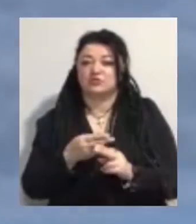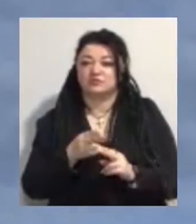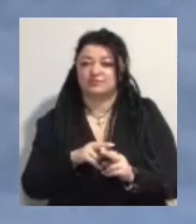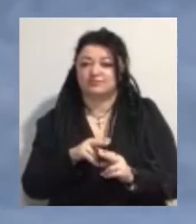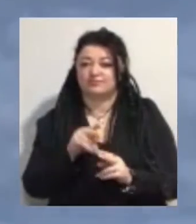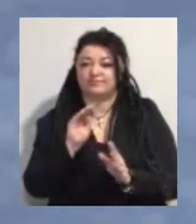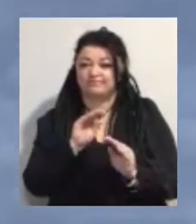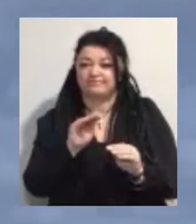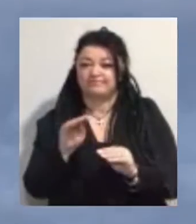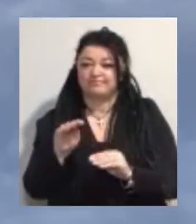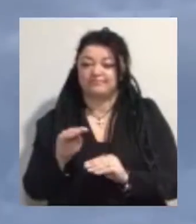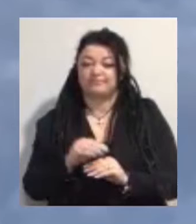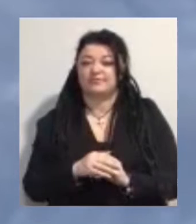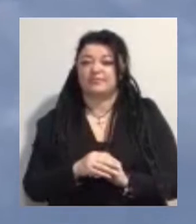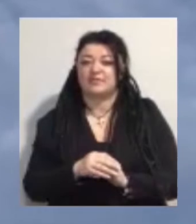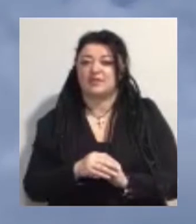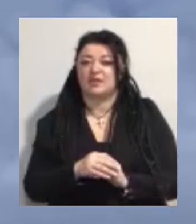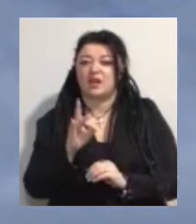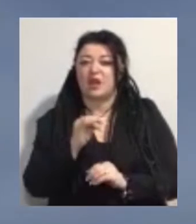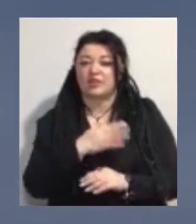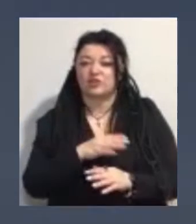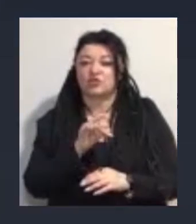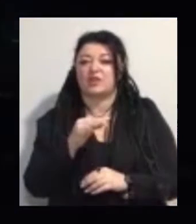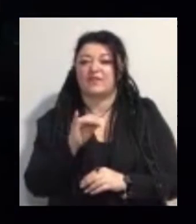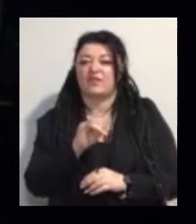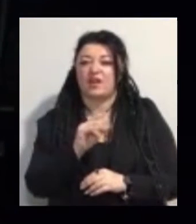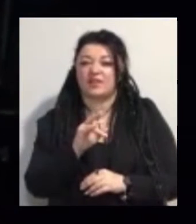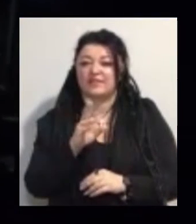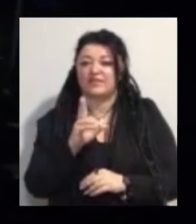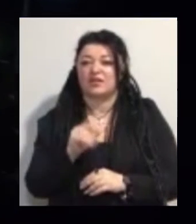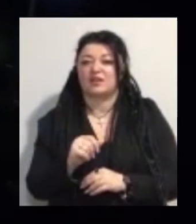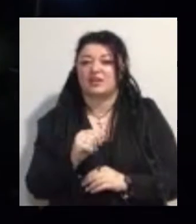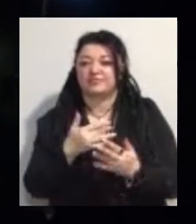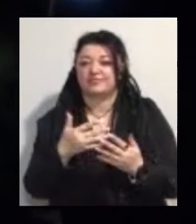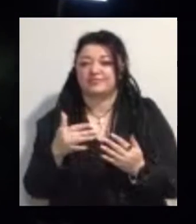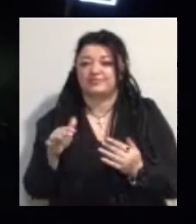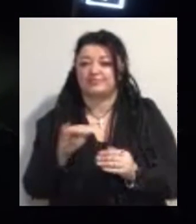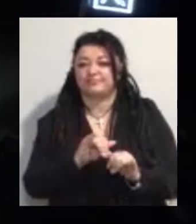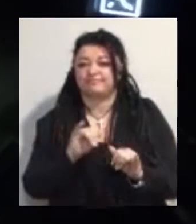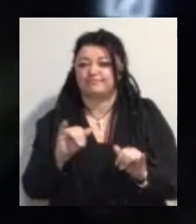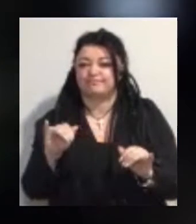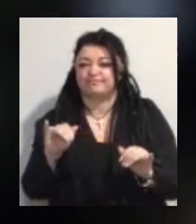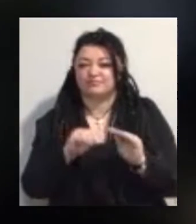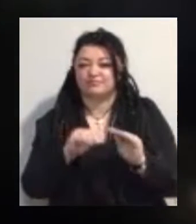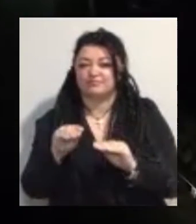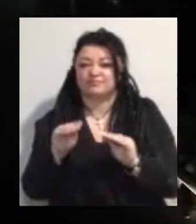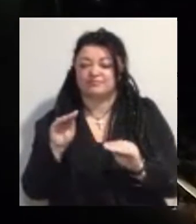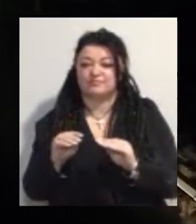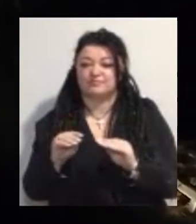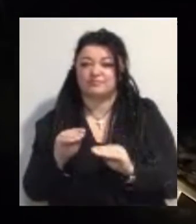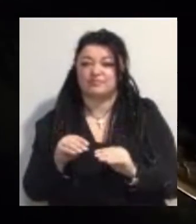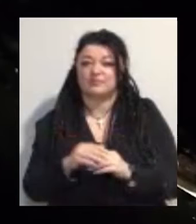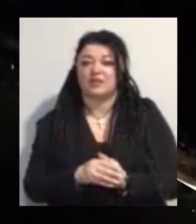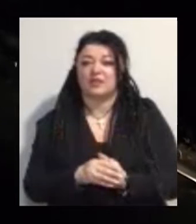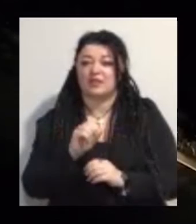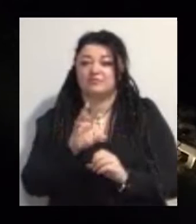Радісне, Іванівка, Домидівка, Козачий Яр та біля селища міського типу Ширяєво. Електроживлення світлодіодного лихтеря забезпечує